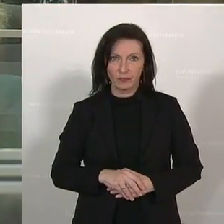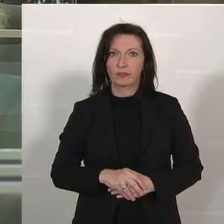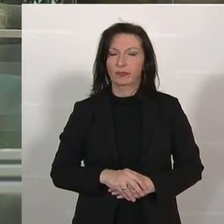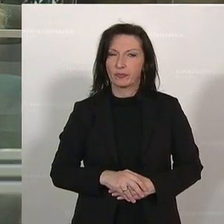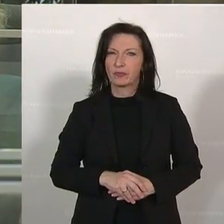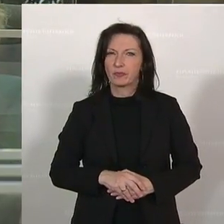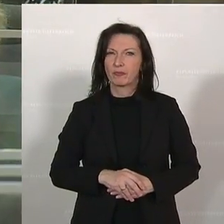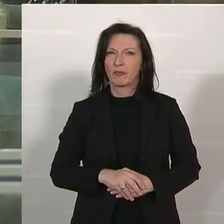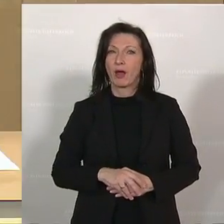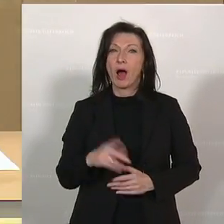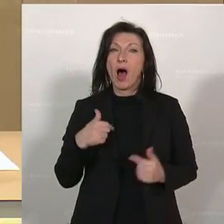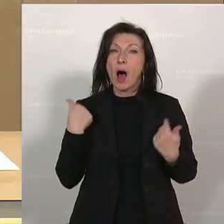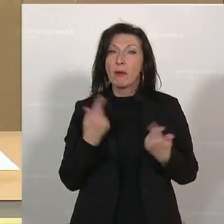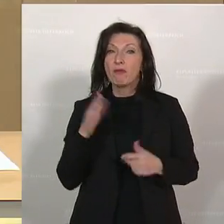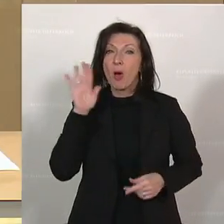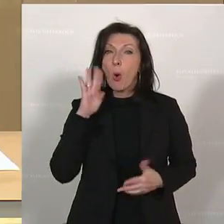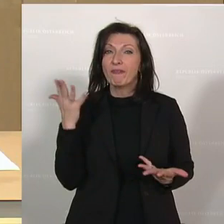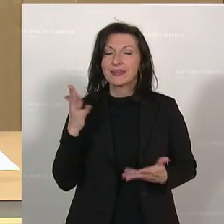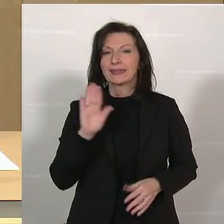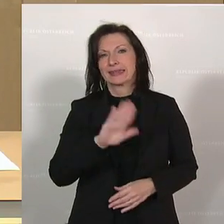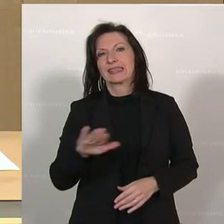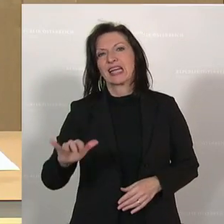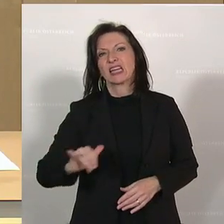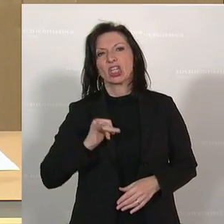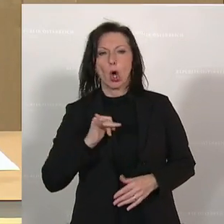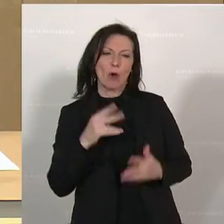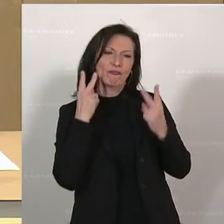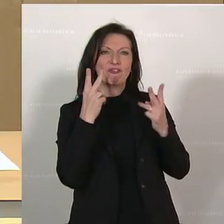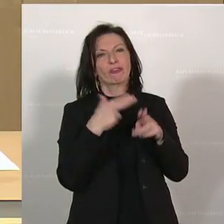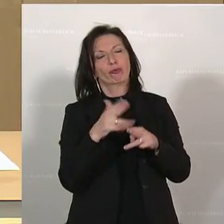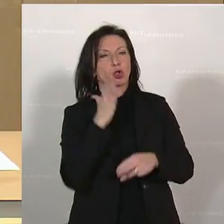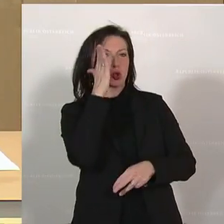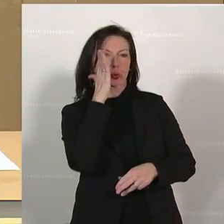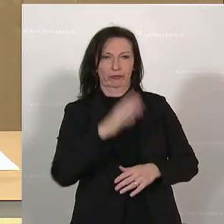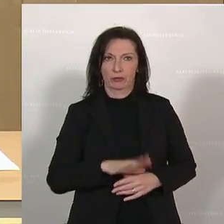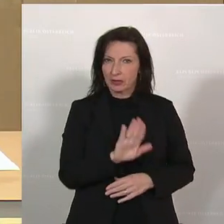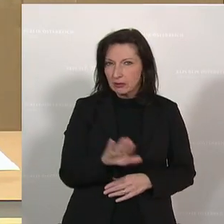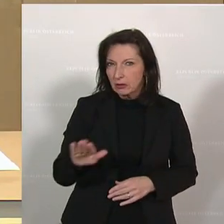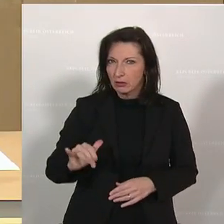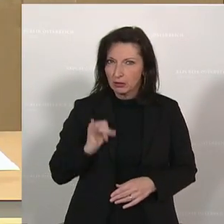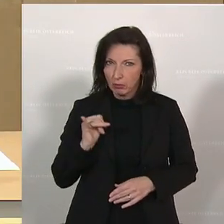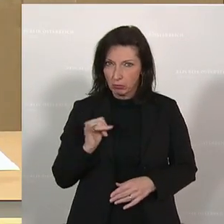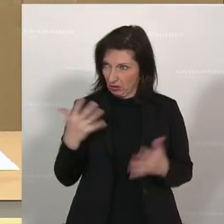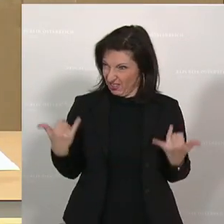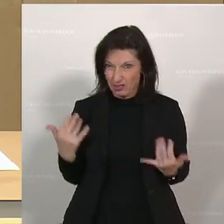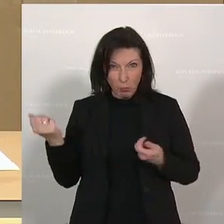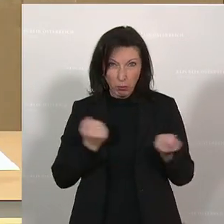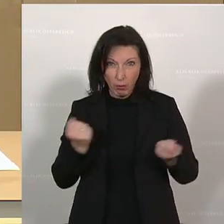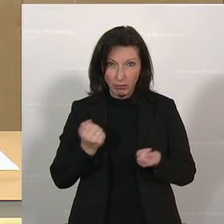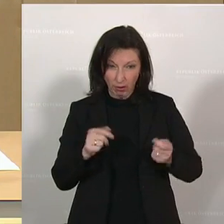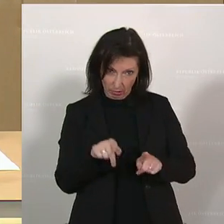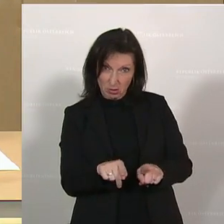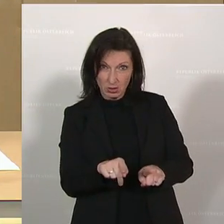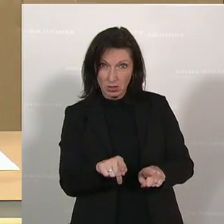Und wir hören immer, Kinder und Jugendliche sind unsere Zukunft. Kinder und Jugendliche sind mit der Politik, die gemacht wird, am